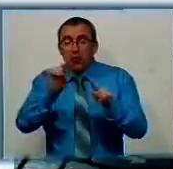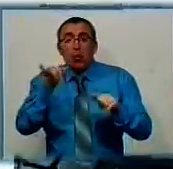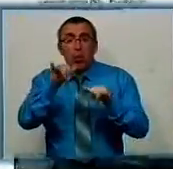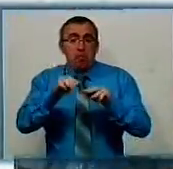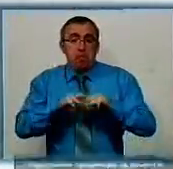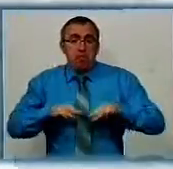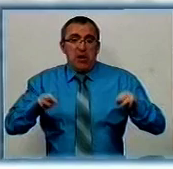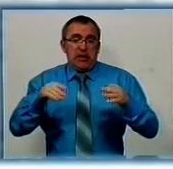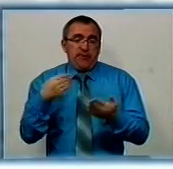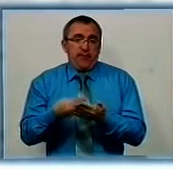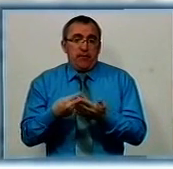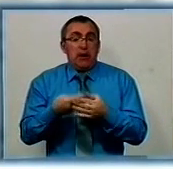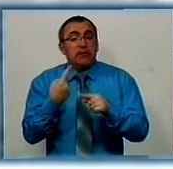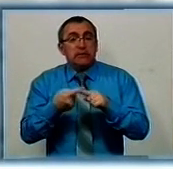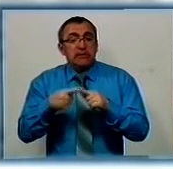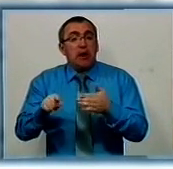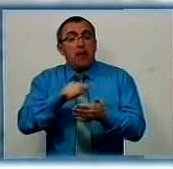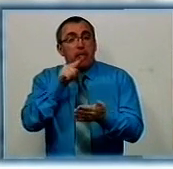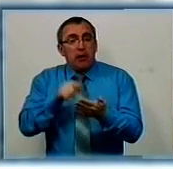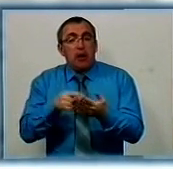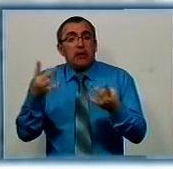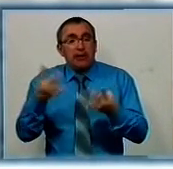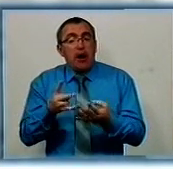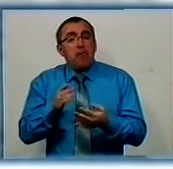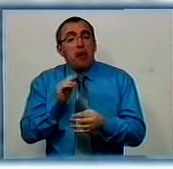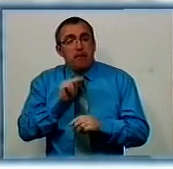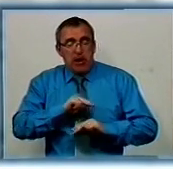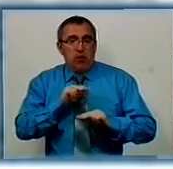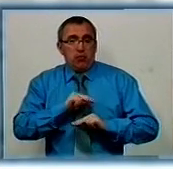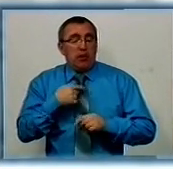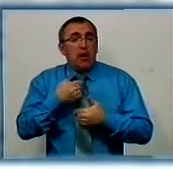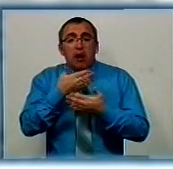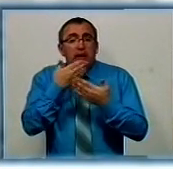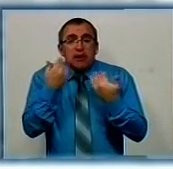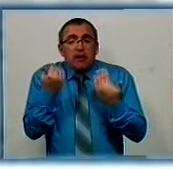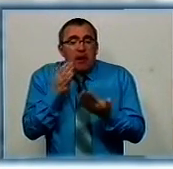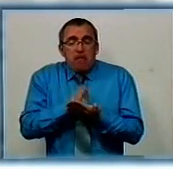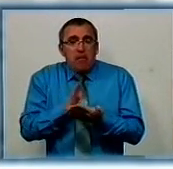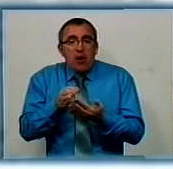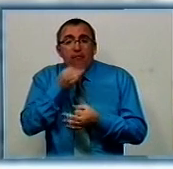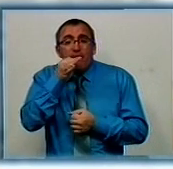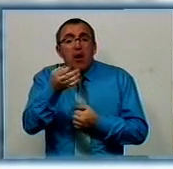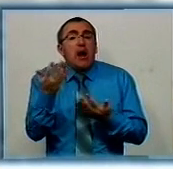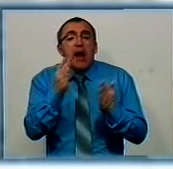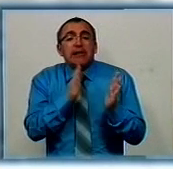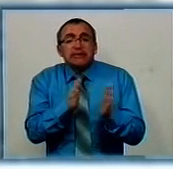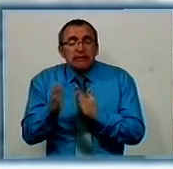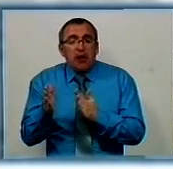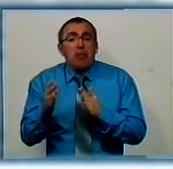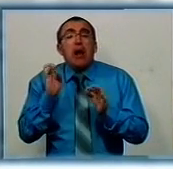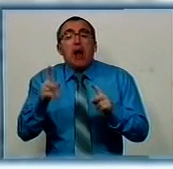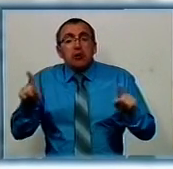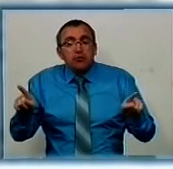Міністерстві фінансів. Це питання, над яким треба працювати. Я просто ще не маю відповіді. Якою буде ця система, як це